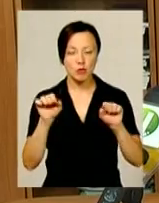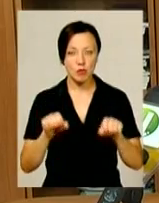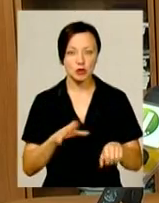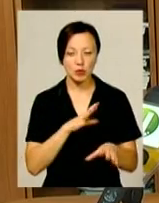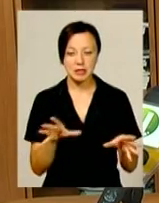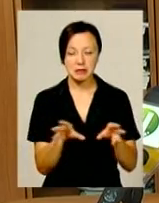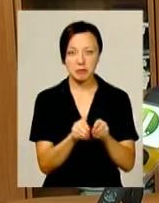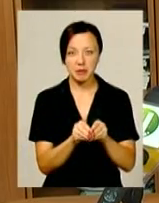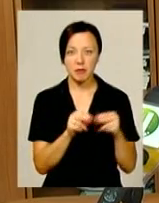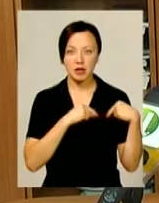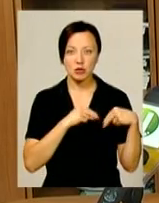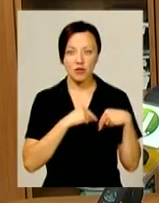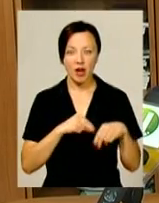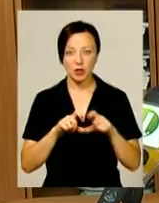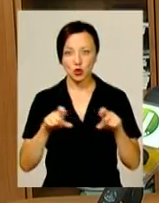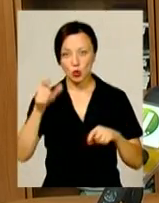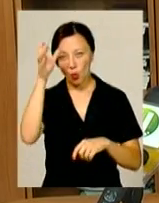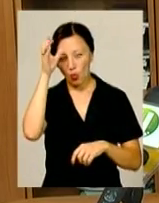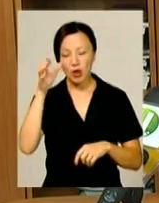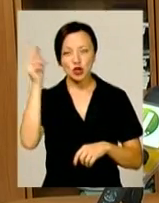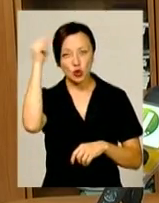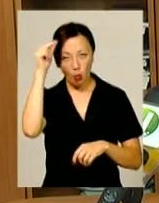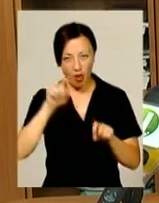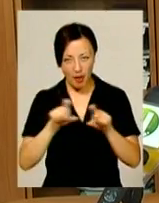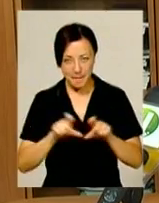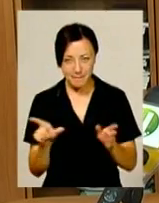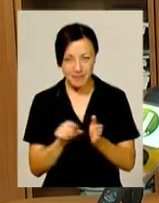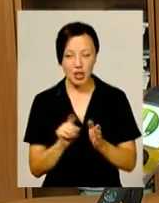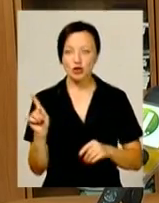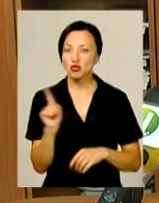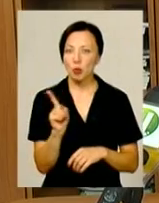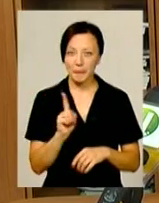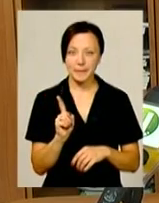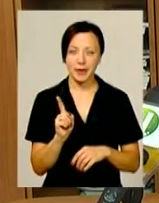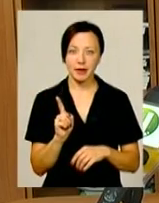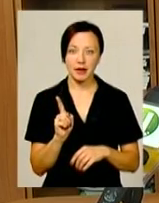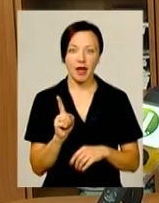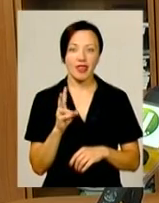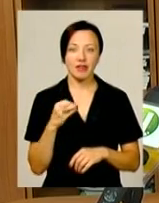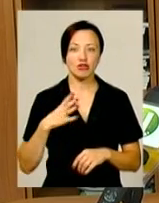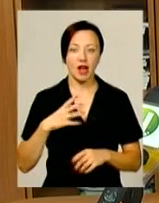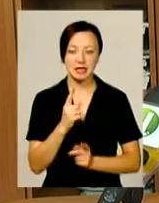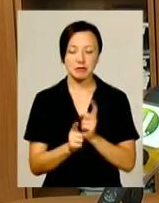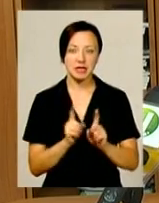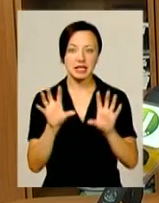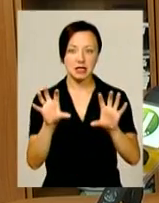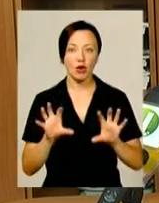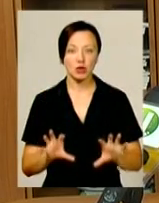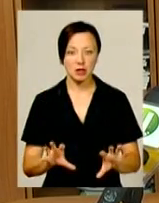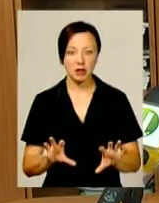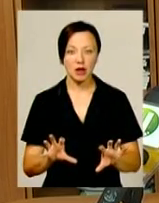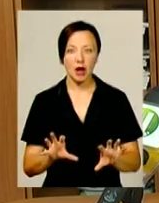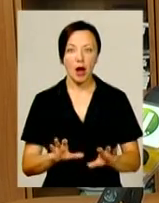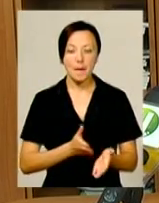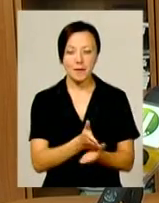співпрацювати з загальноосвітніми навчальними закладами з метою, не чекаючи змін в чинному законодавстві,